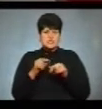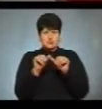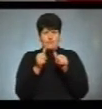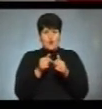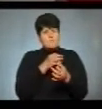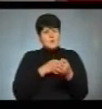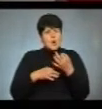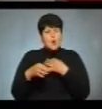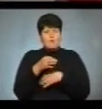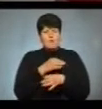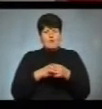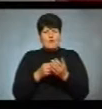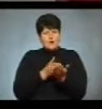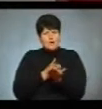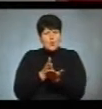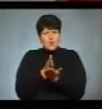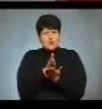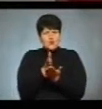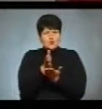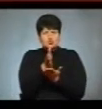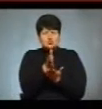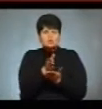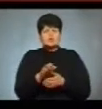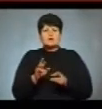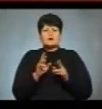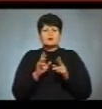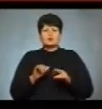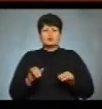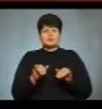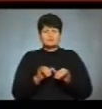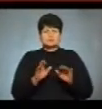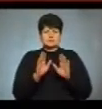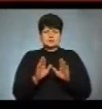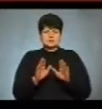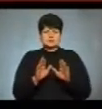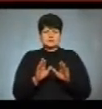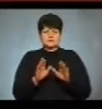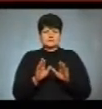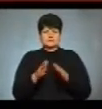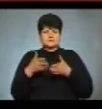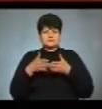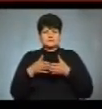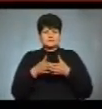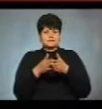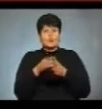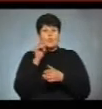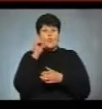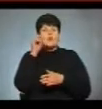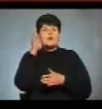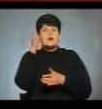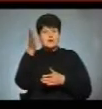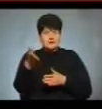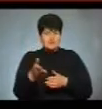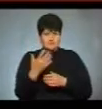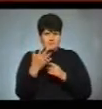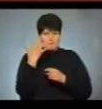обговорення курсу, яким буде йти човен під назвою Україна в найближчі п